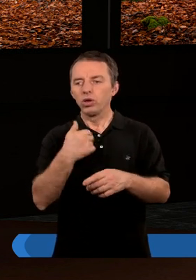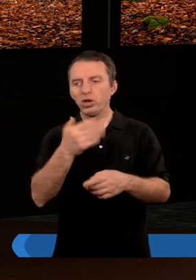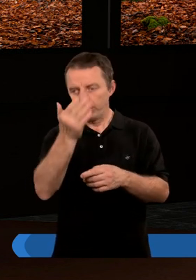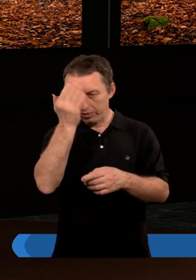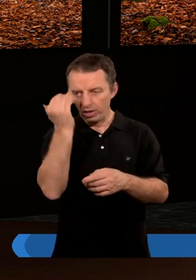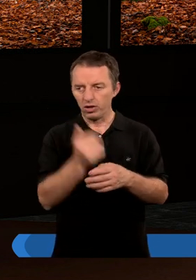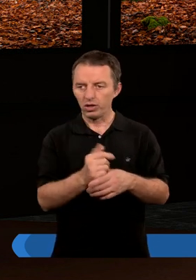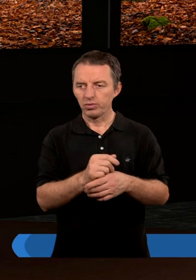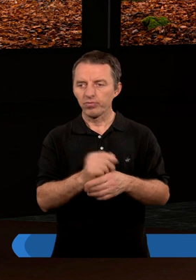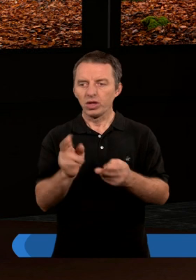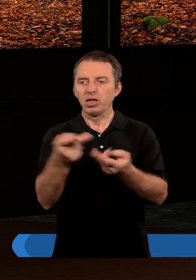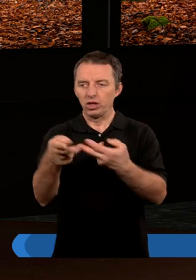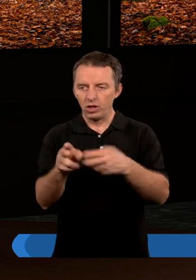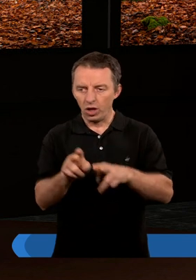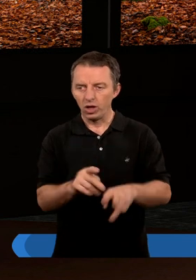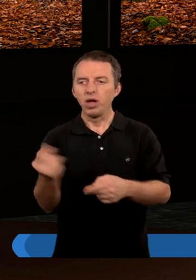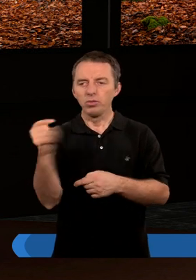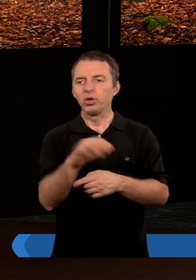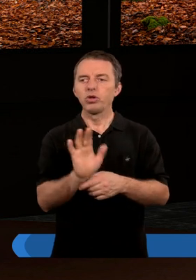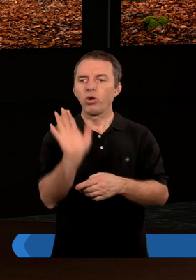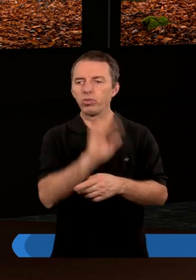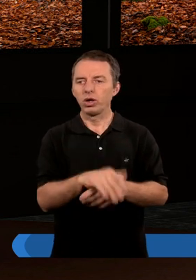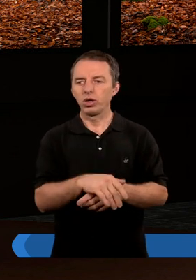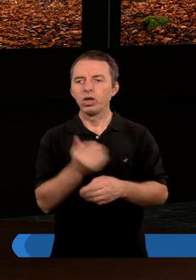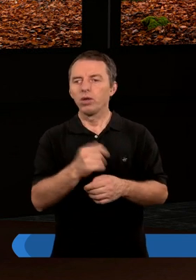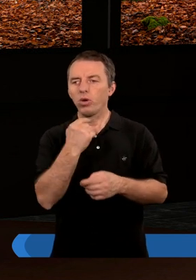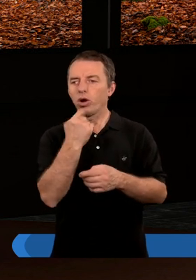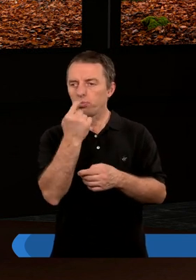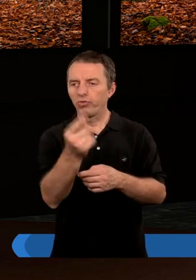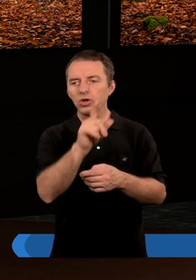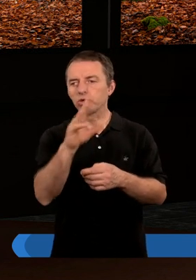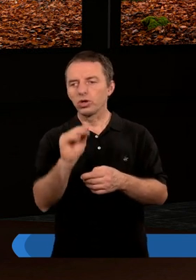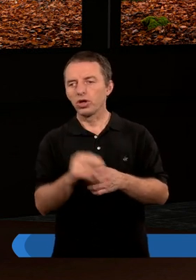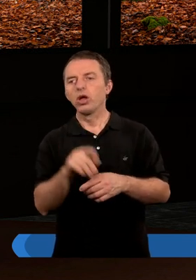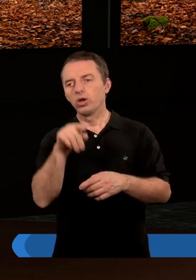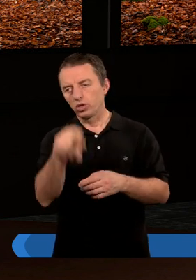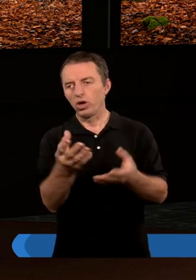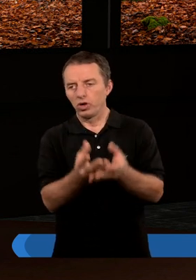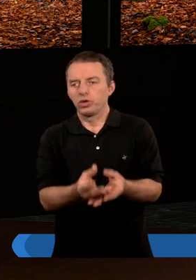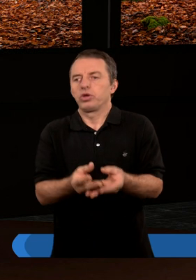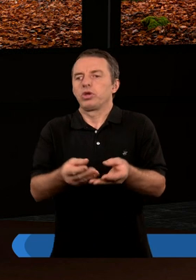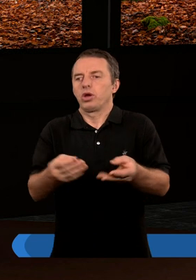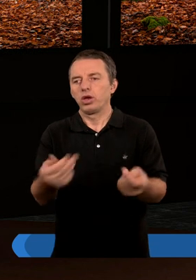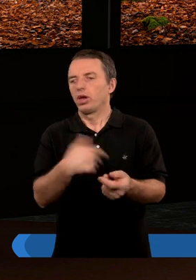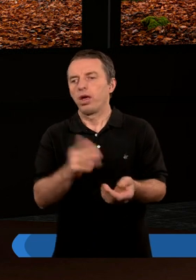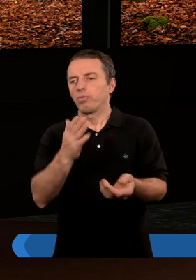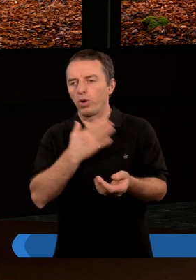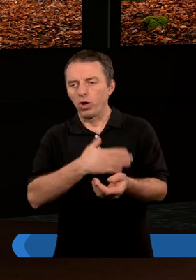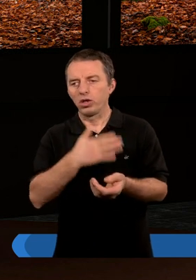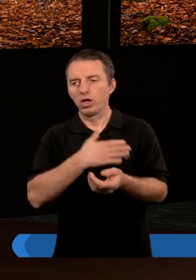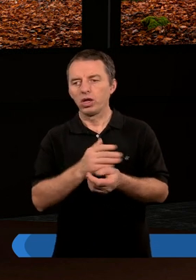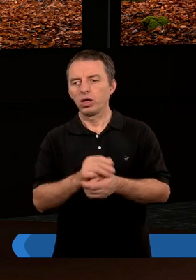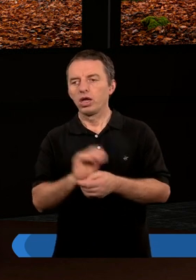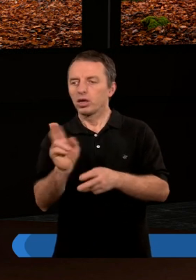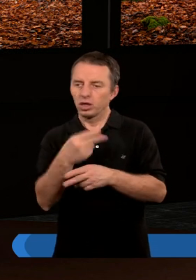po prostu uwielbiałem. I kiedy się nawróciłem, kiedy przyszedłem do Boga, to nie mogę powiedzieć, że to zniknęło, jakby już mi się nie podoba.